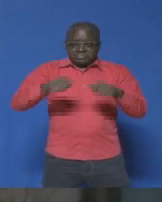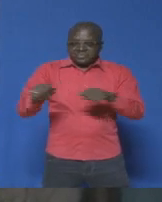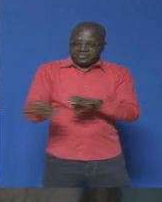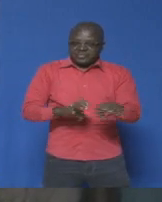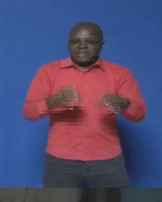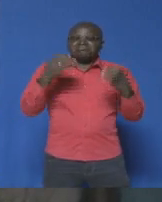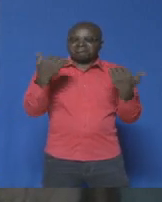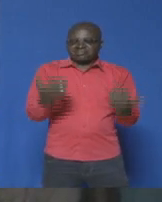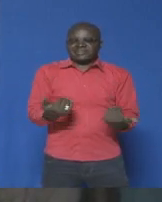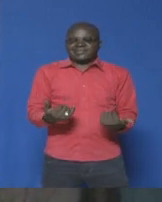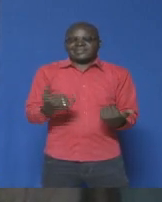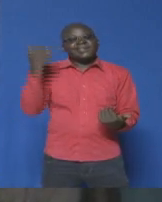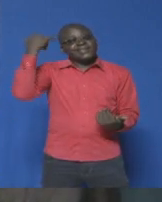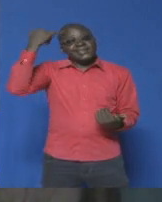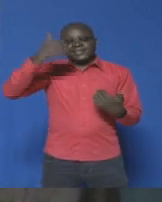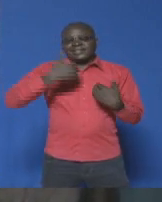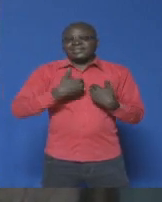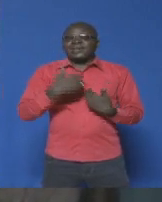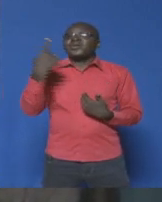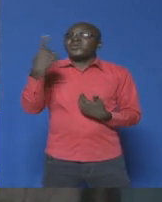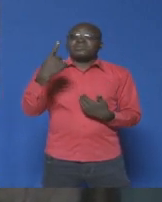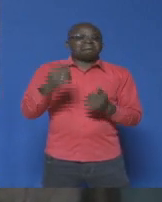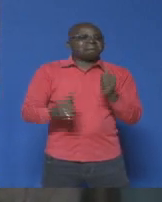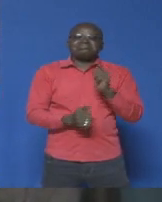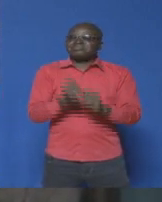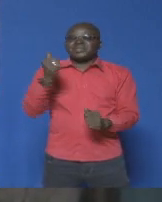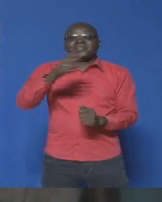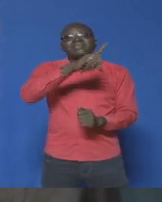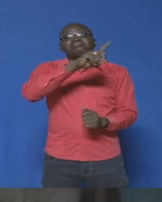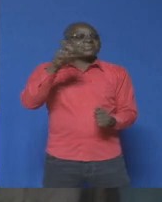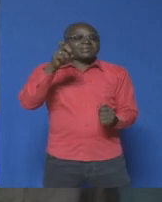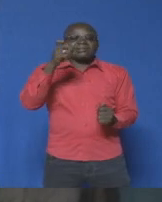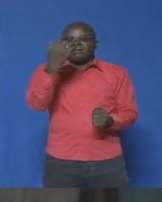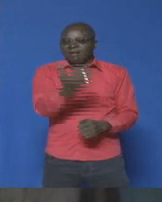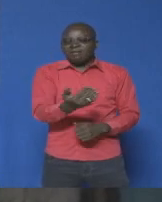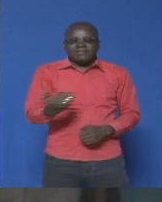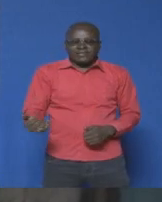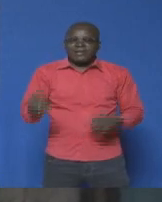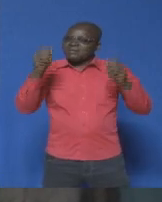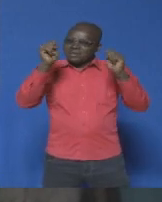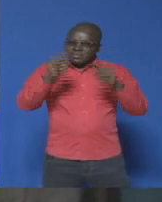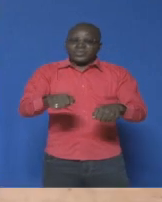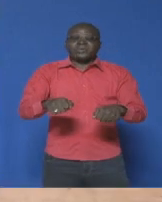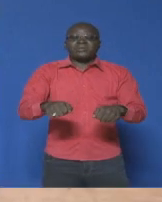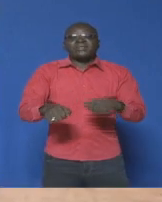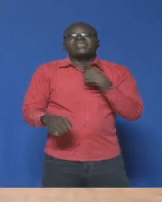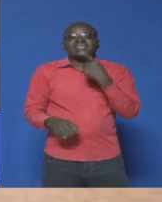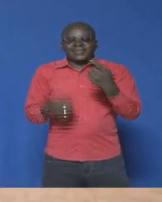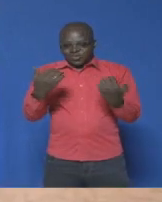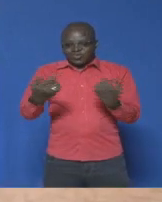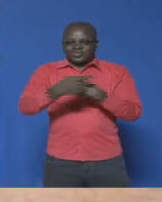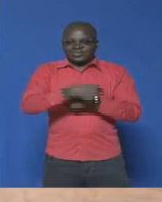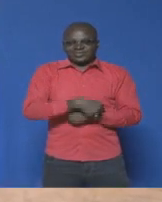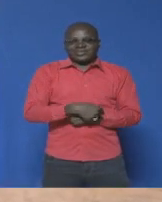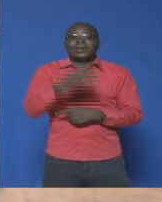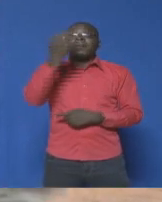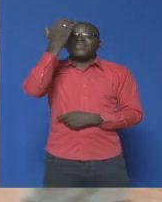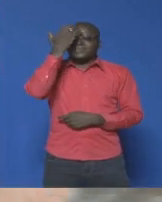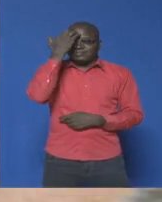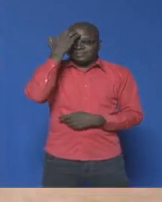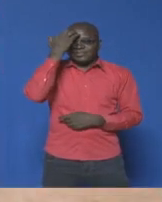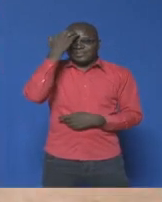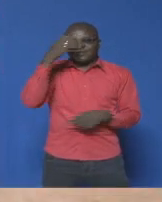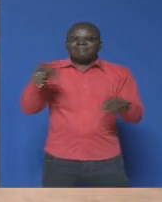au moins il y a une, presque une centaine d'enfants qui peuvent, on peut les dire aujourd'hui qu'ils sont reconnus comme